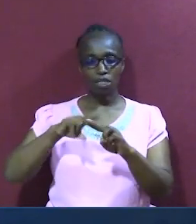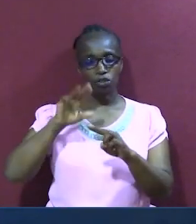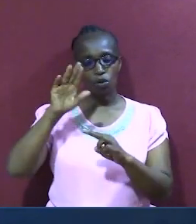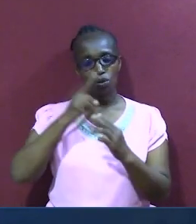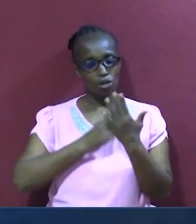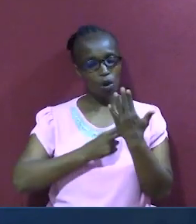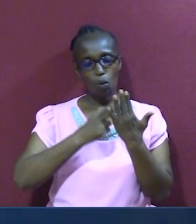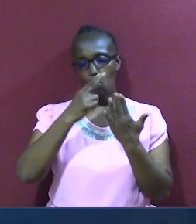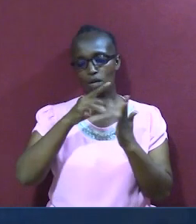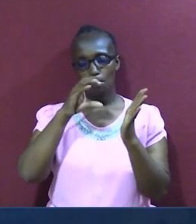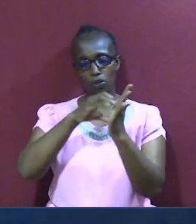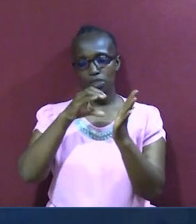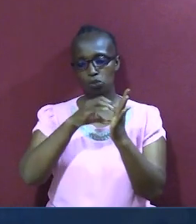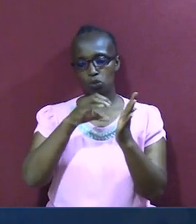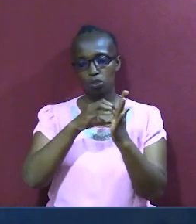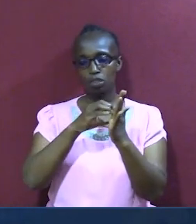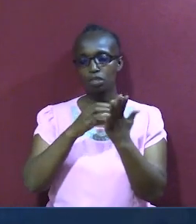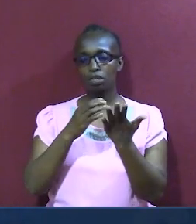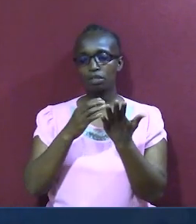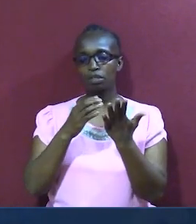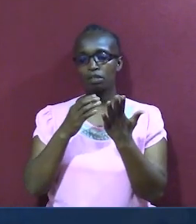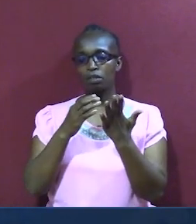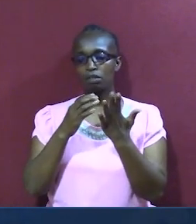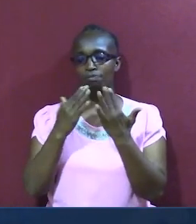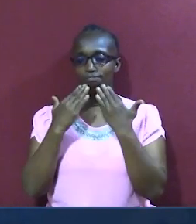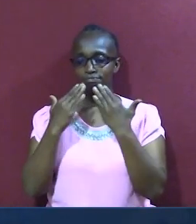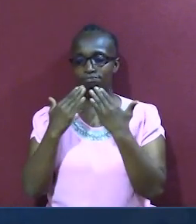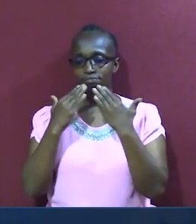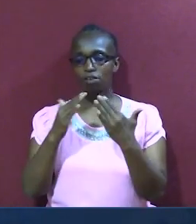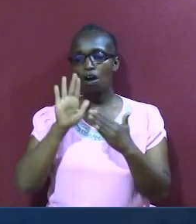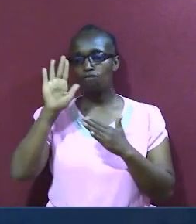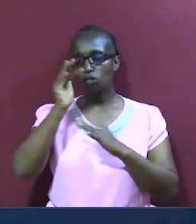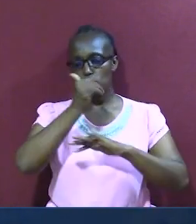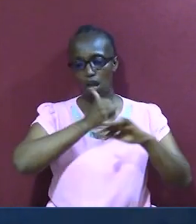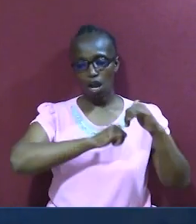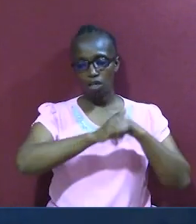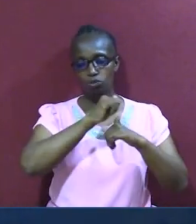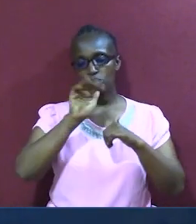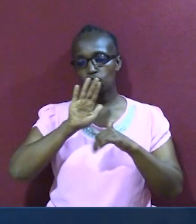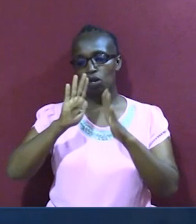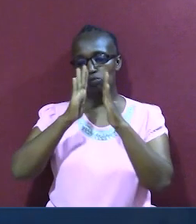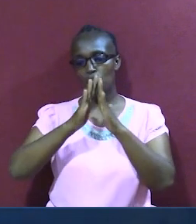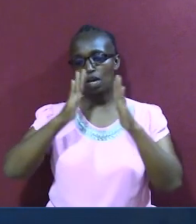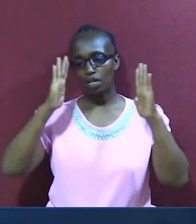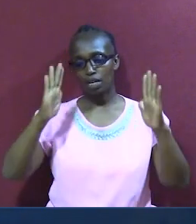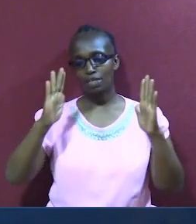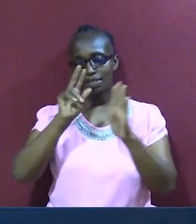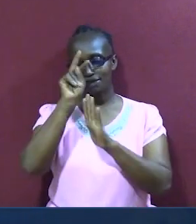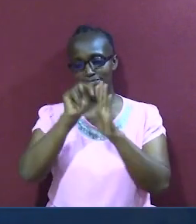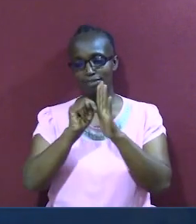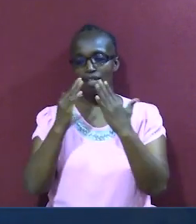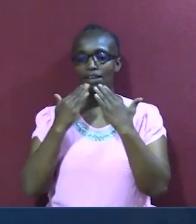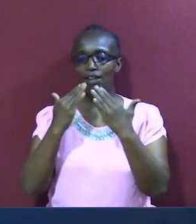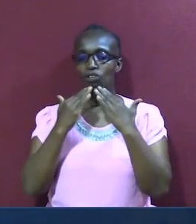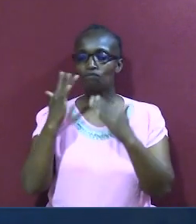sifa ni kwa maana wewe ni muaminifu. Asande kwa matendo yako, asande kwa uku wako, asande kwa kibali